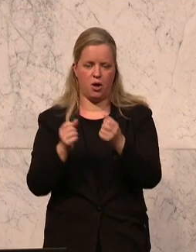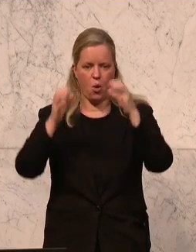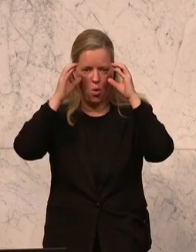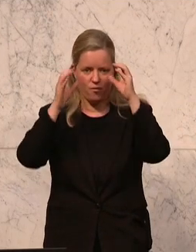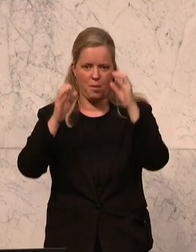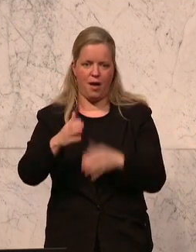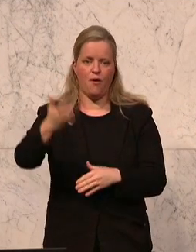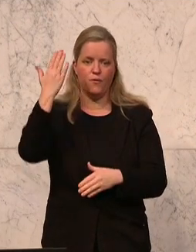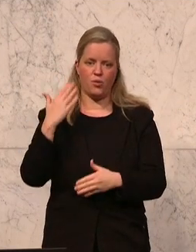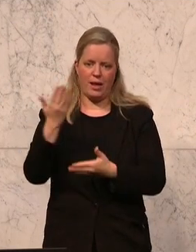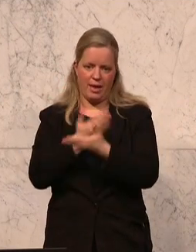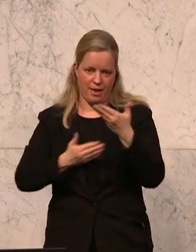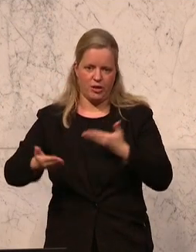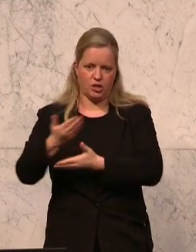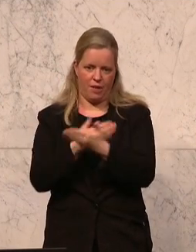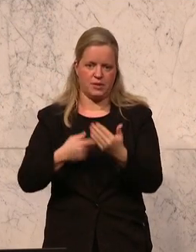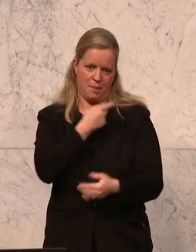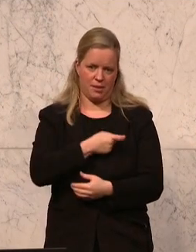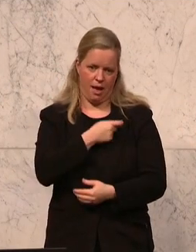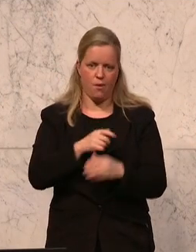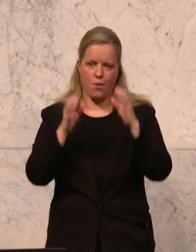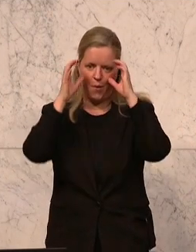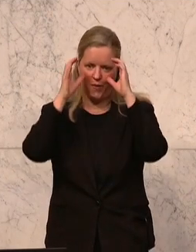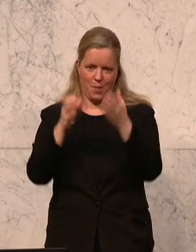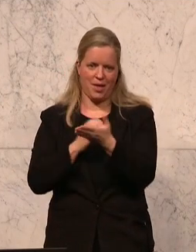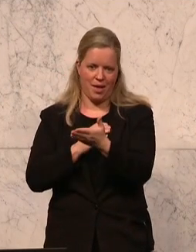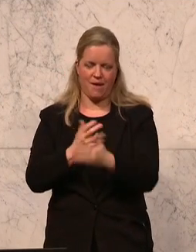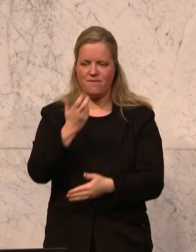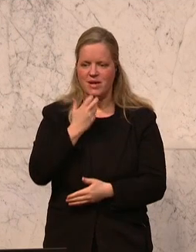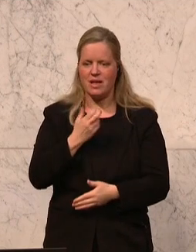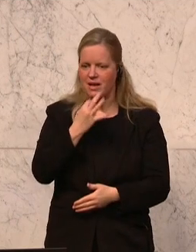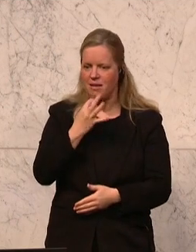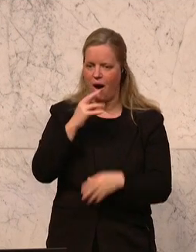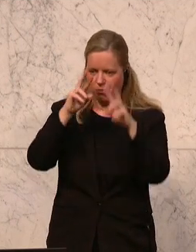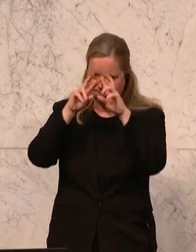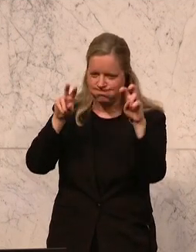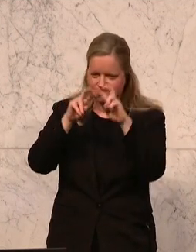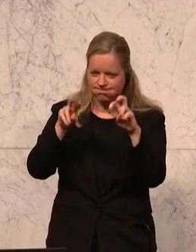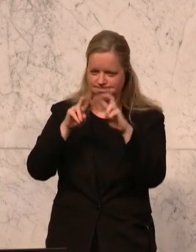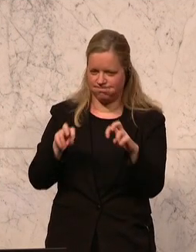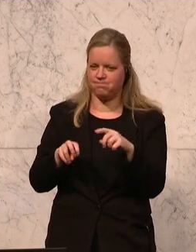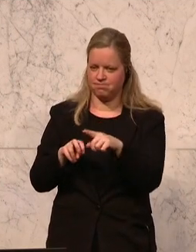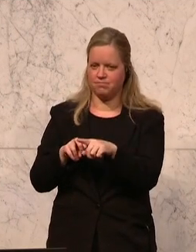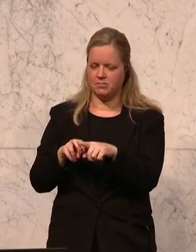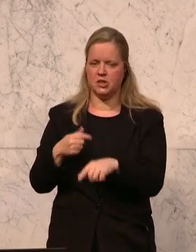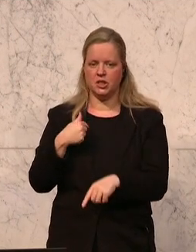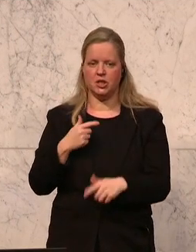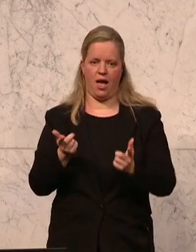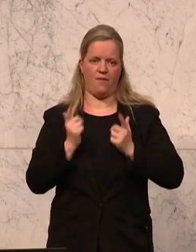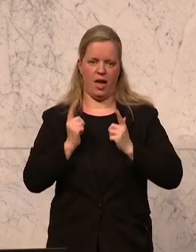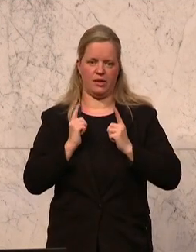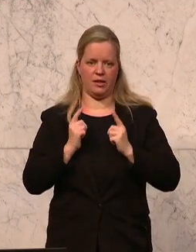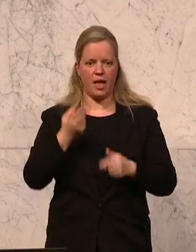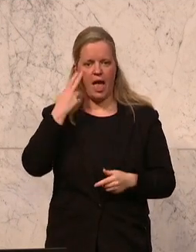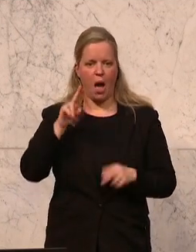ehemaligen Wirtschaftspartei ÖVP, unter die Lupe zu nehmen. Das hätte ich mir eigentlich erwartet bei der Rede des Herrn